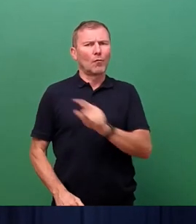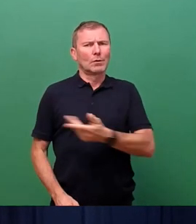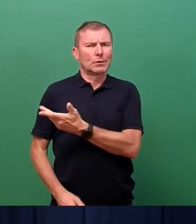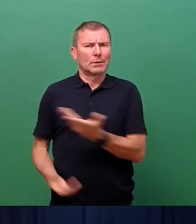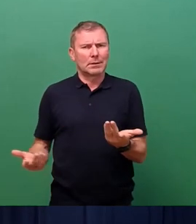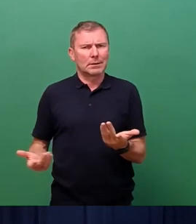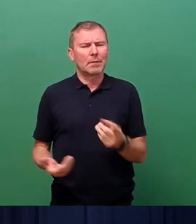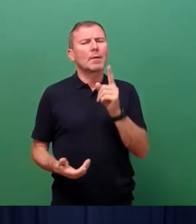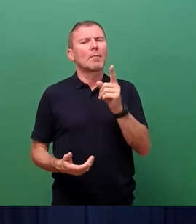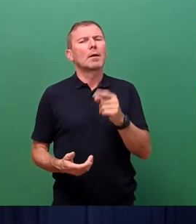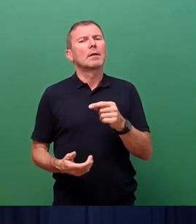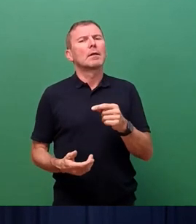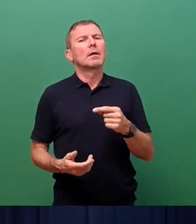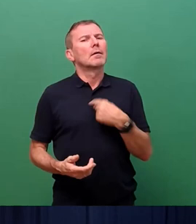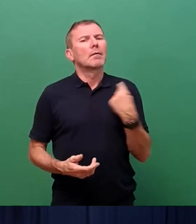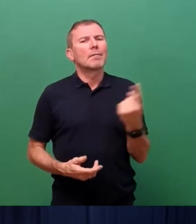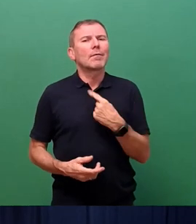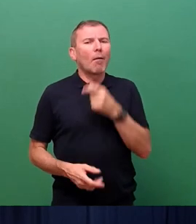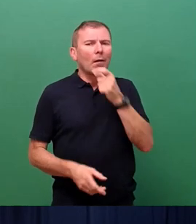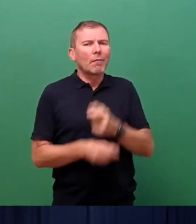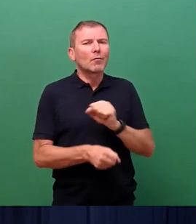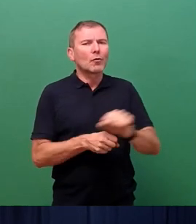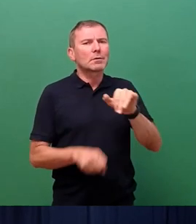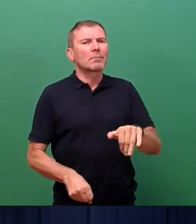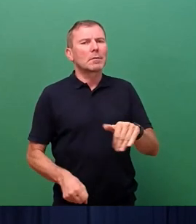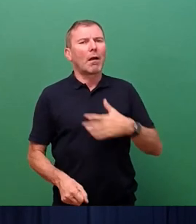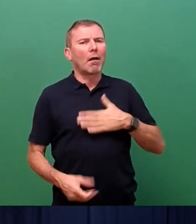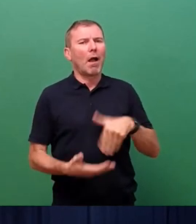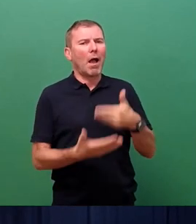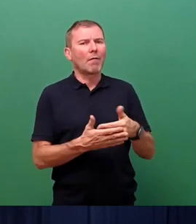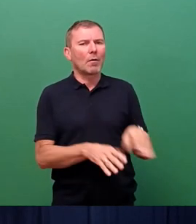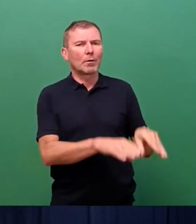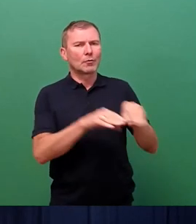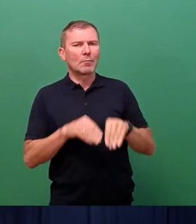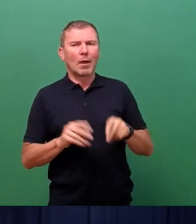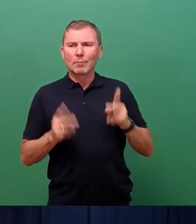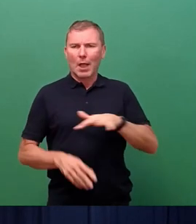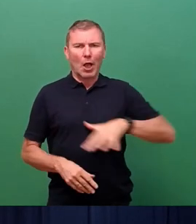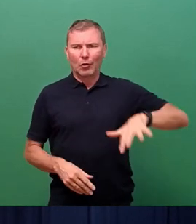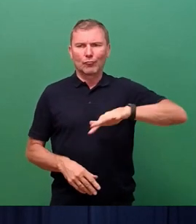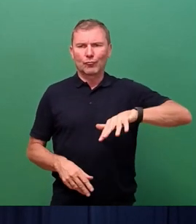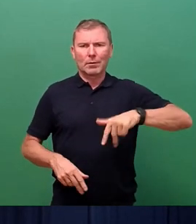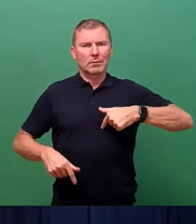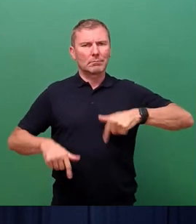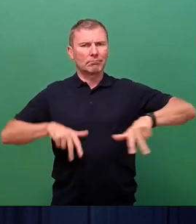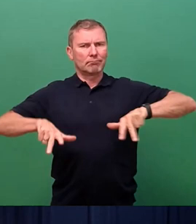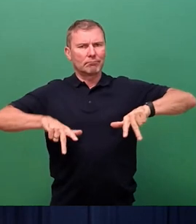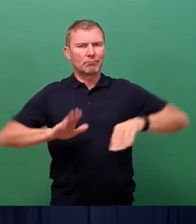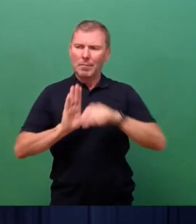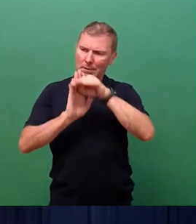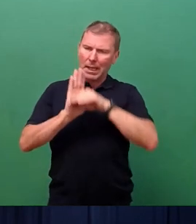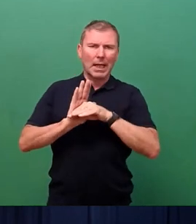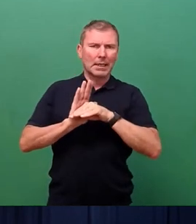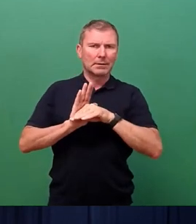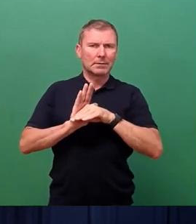enthebt uns ja nicht der Aufgabe nun als Stadt dort auch tätig zu werden und das, was eben der